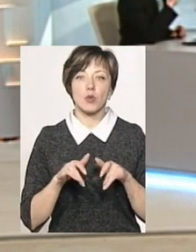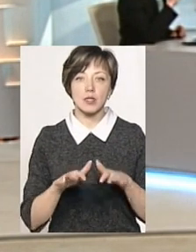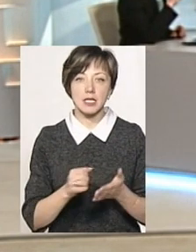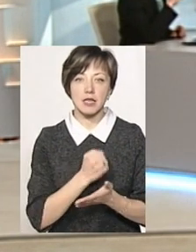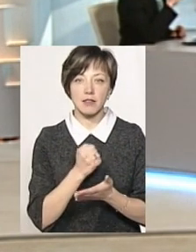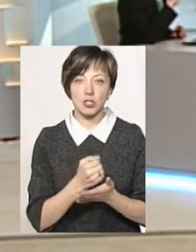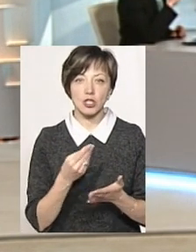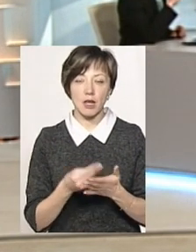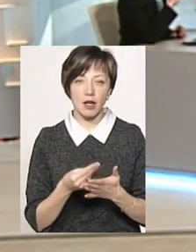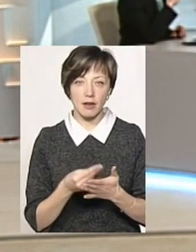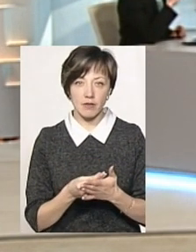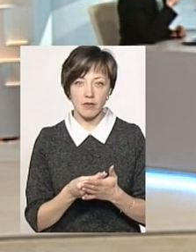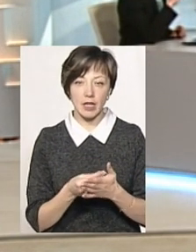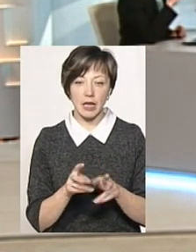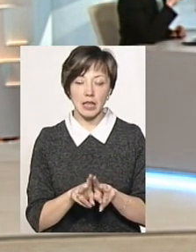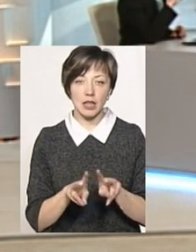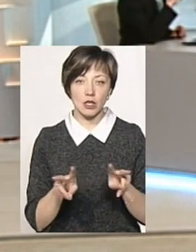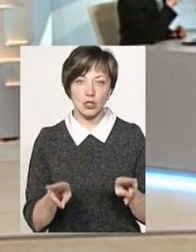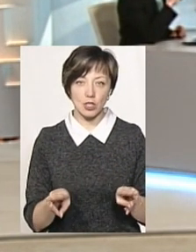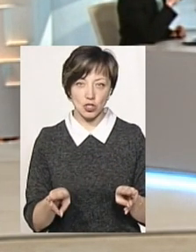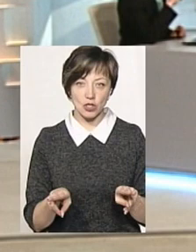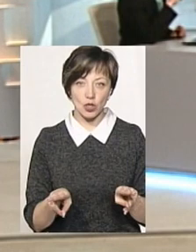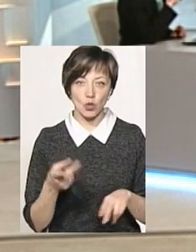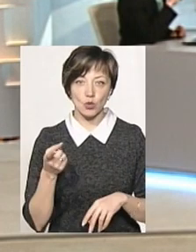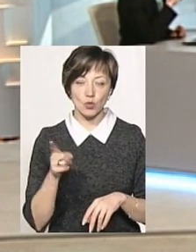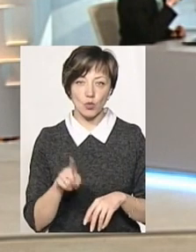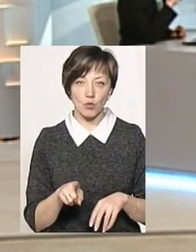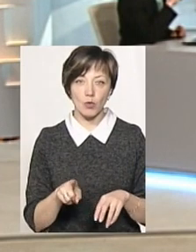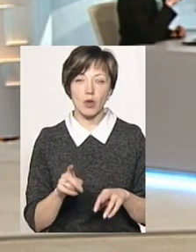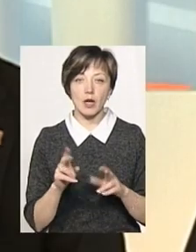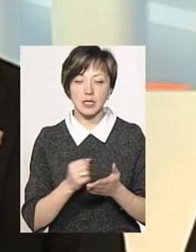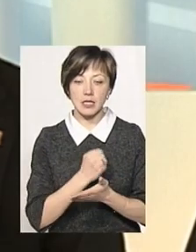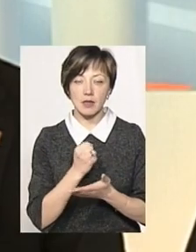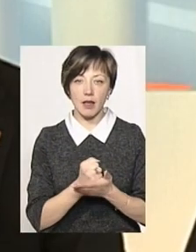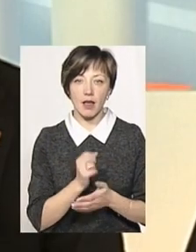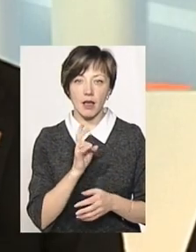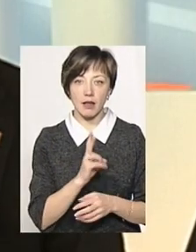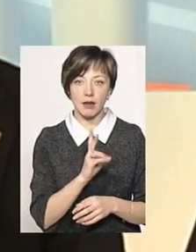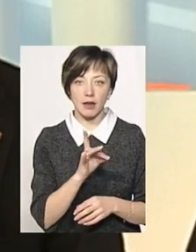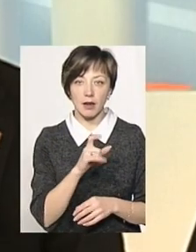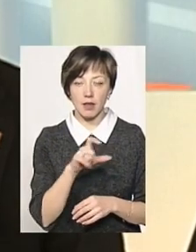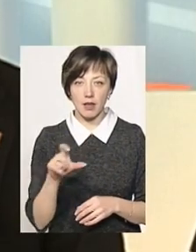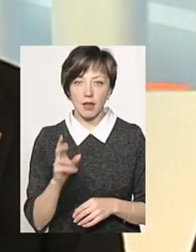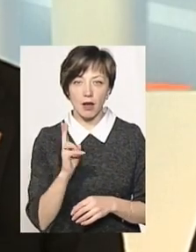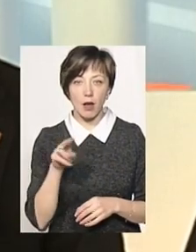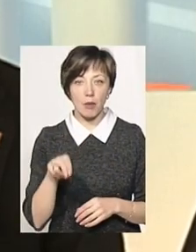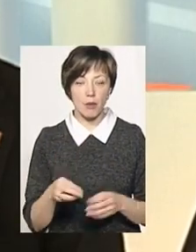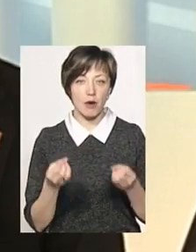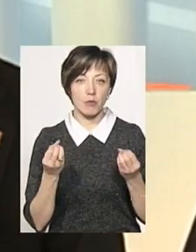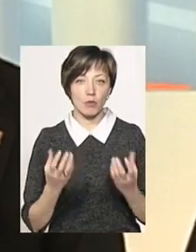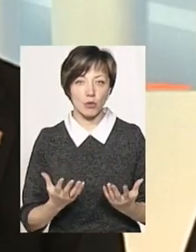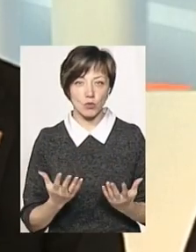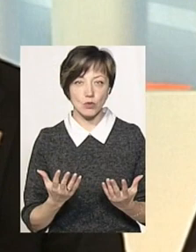затвердження тарифів, він ідентичний тому ж, як і затверджує НКРЄКП, але просто